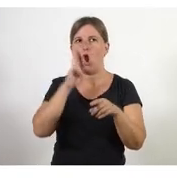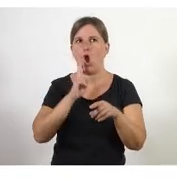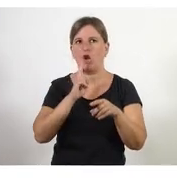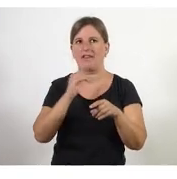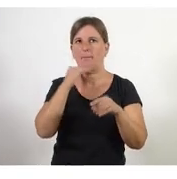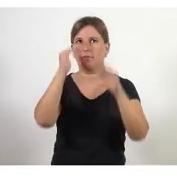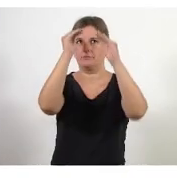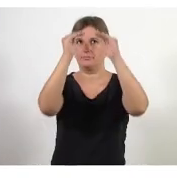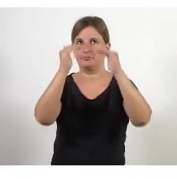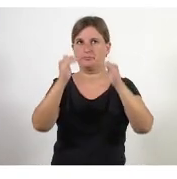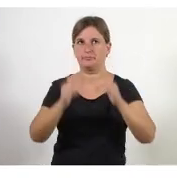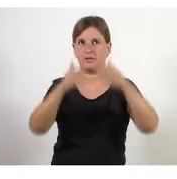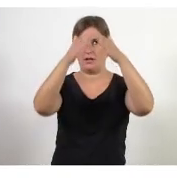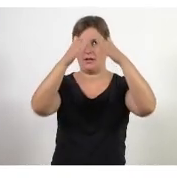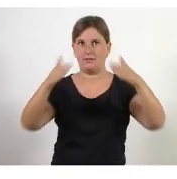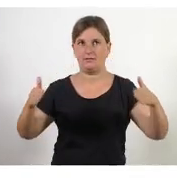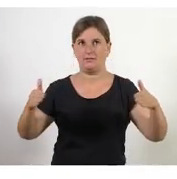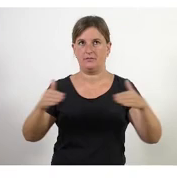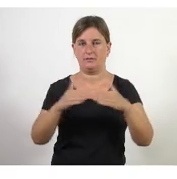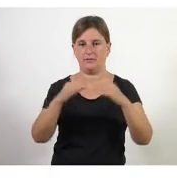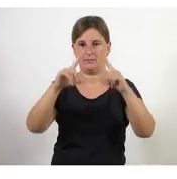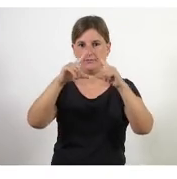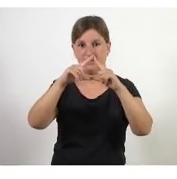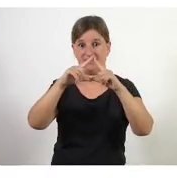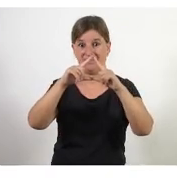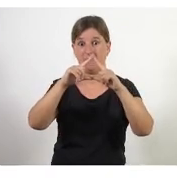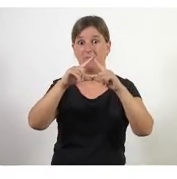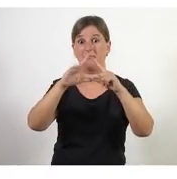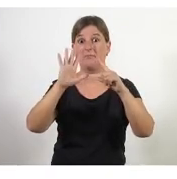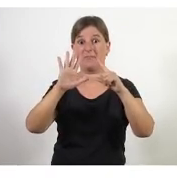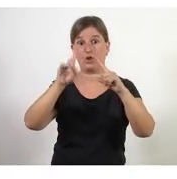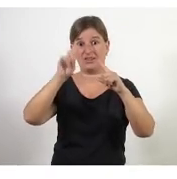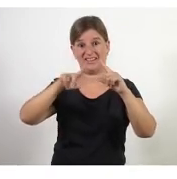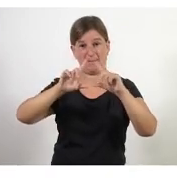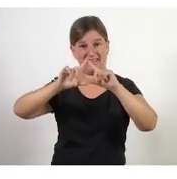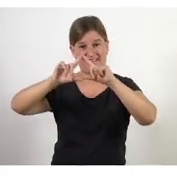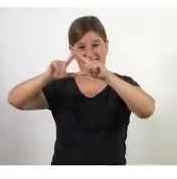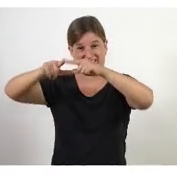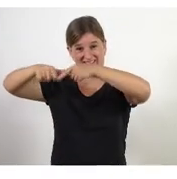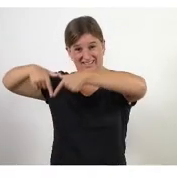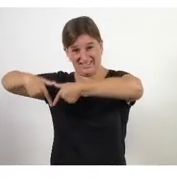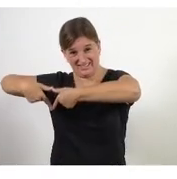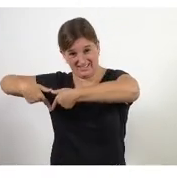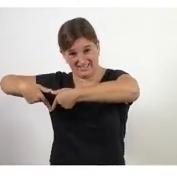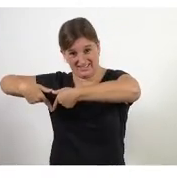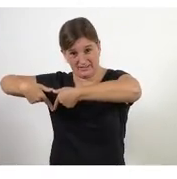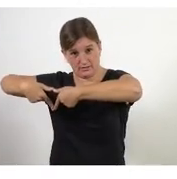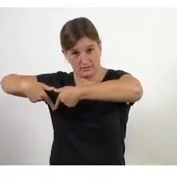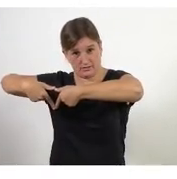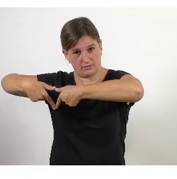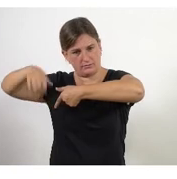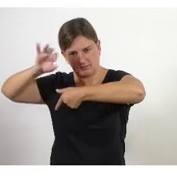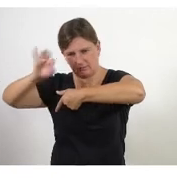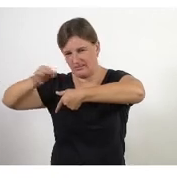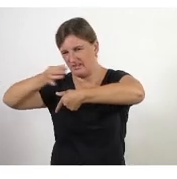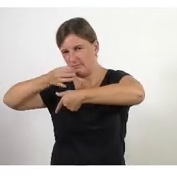de com estan les coses i la piràmide invertida total de veritat tal qual ho has dit